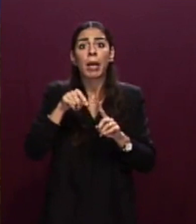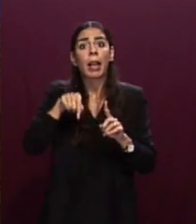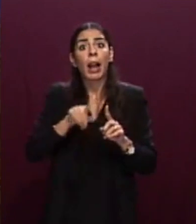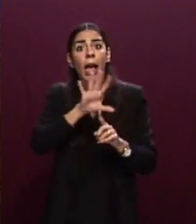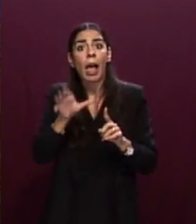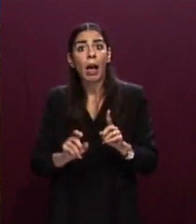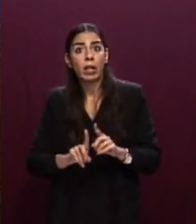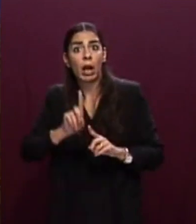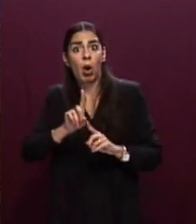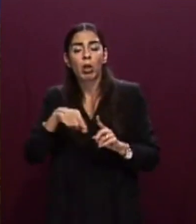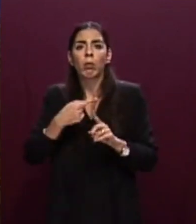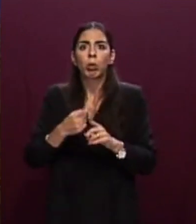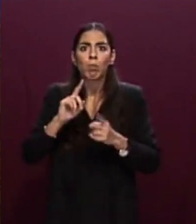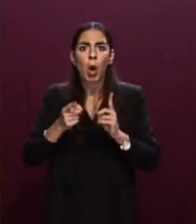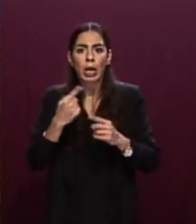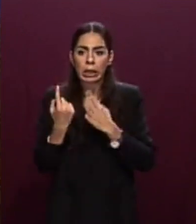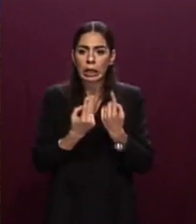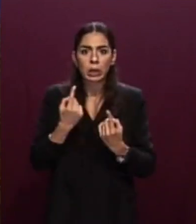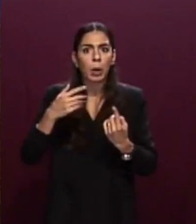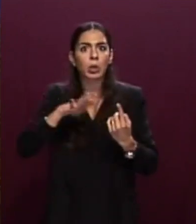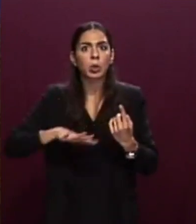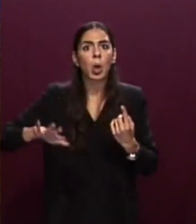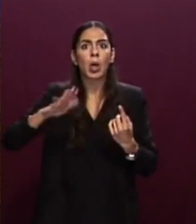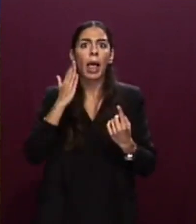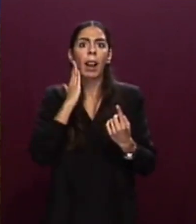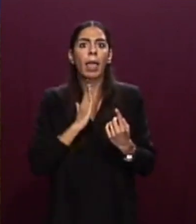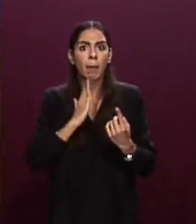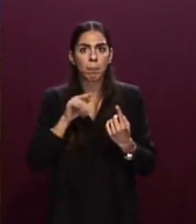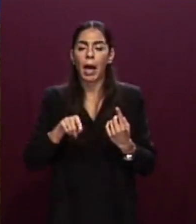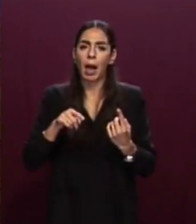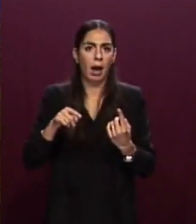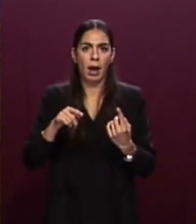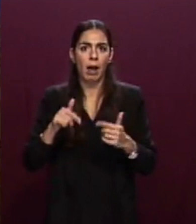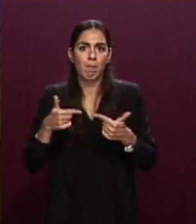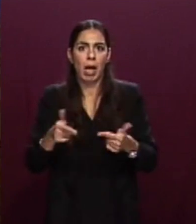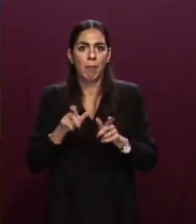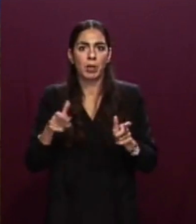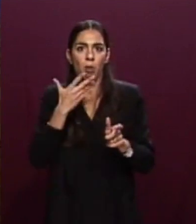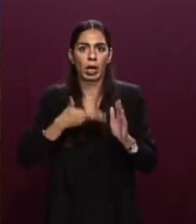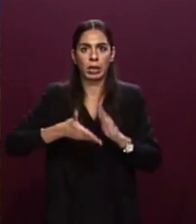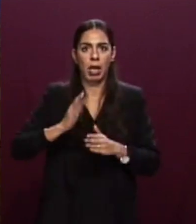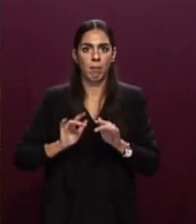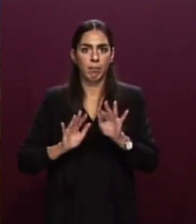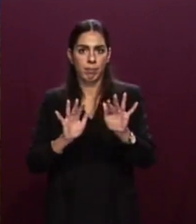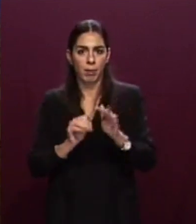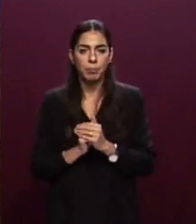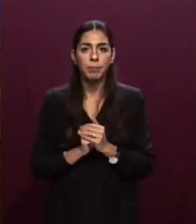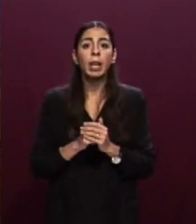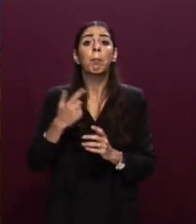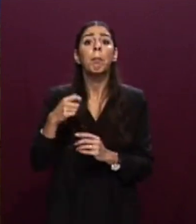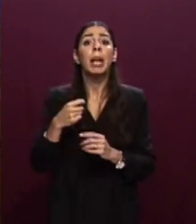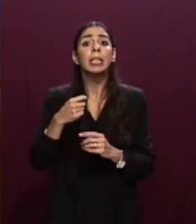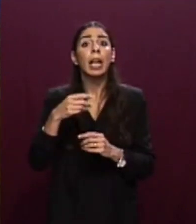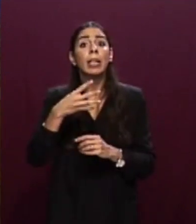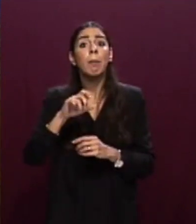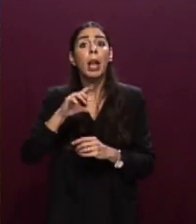instabilità politica interna in Libia. Si tratta, come ha affermato il Presidente Meloni nelle dichiarazioni programmatiche del